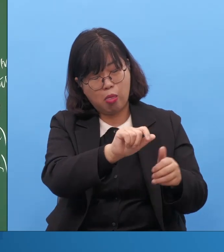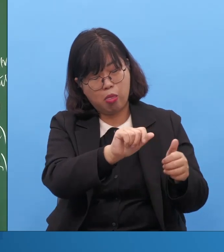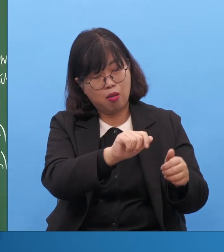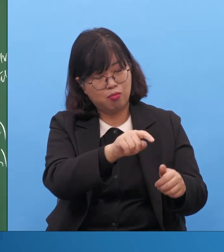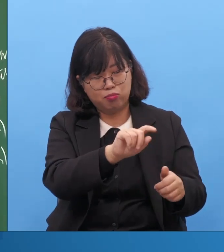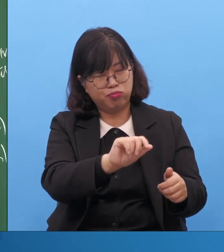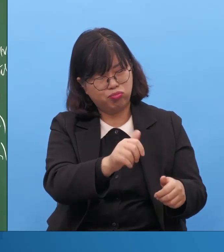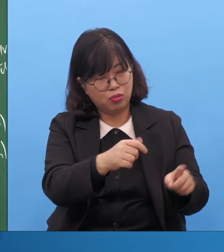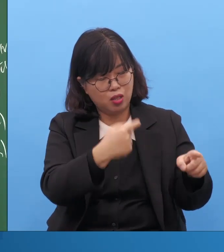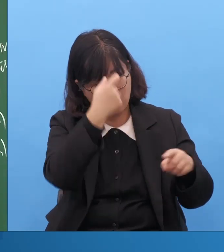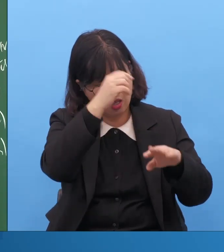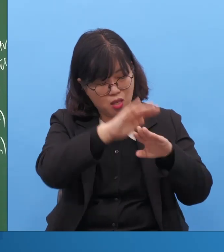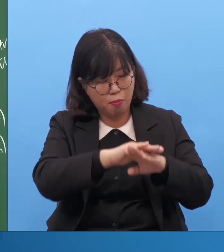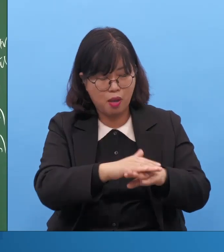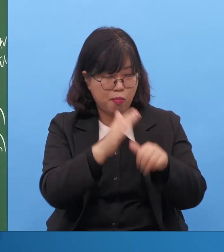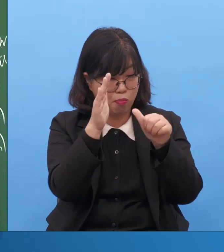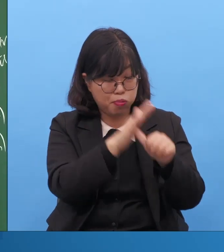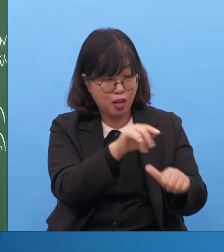이러만 해도 무조건 응답합니다.